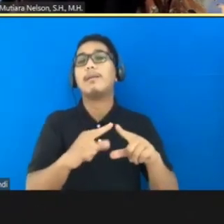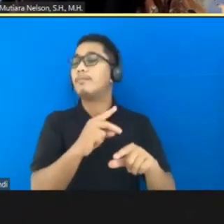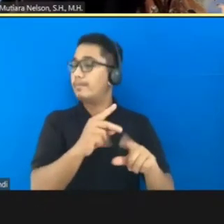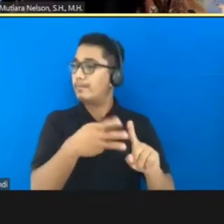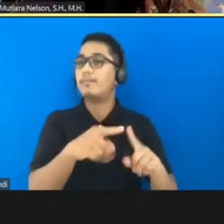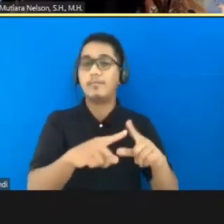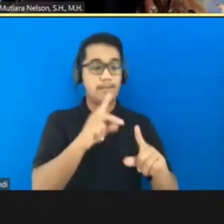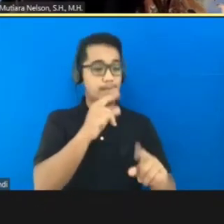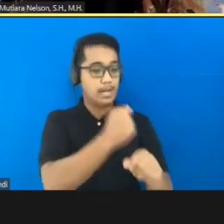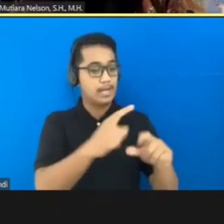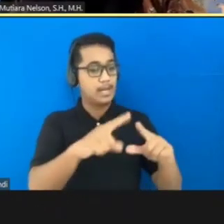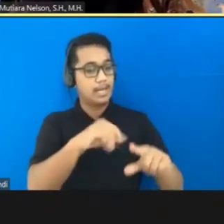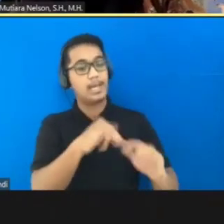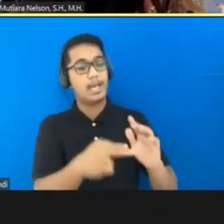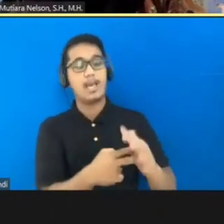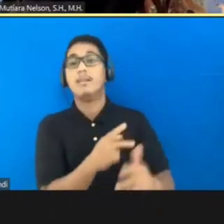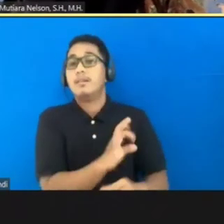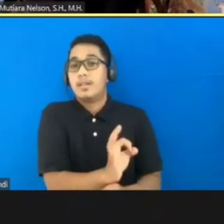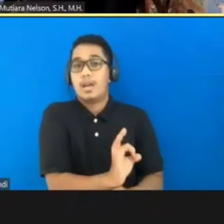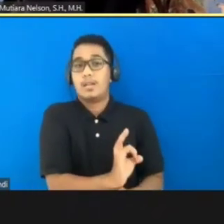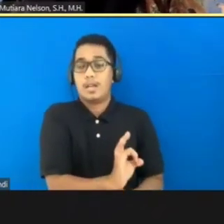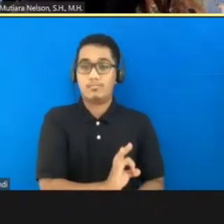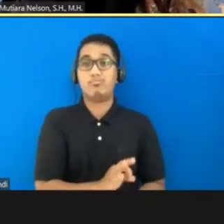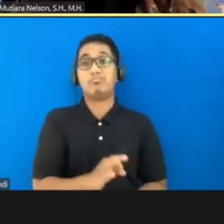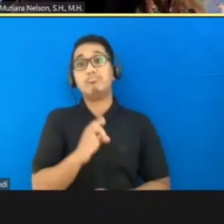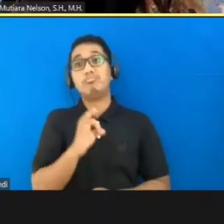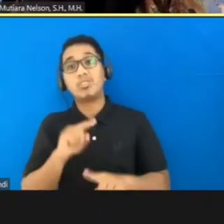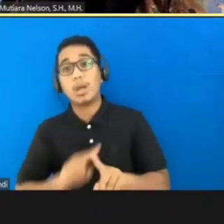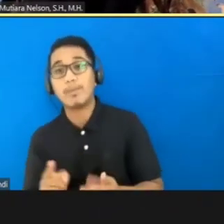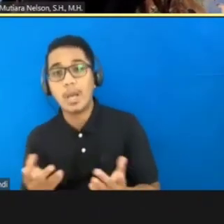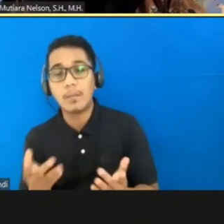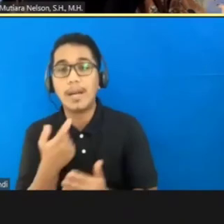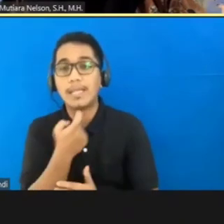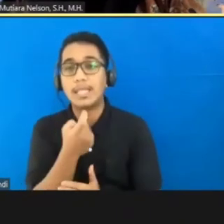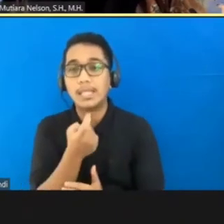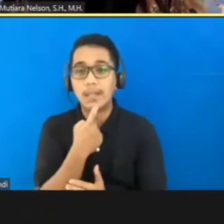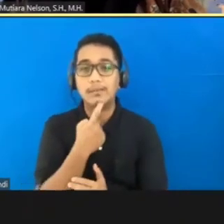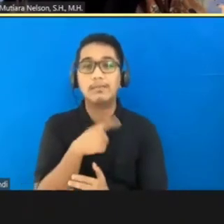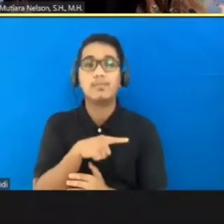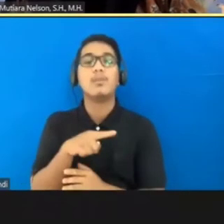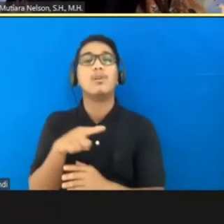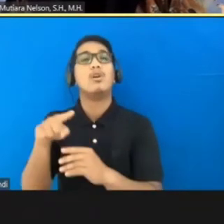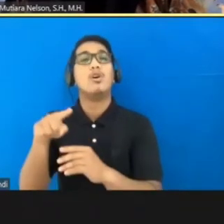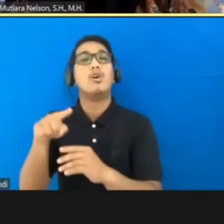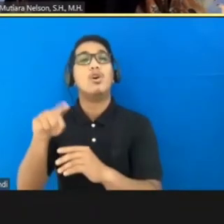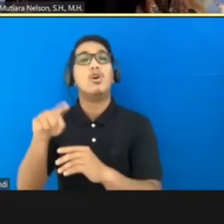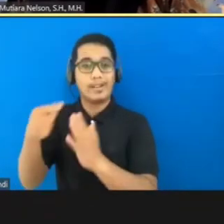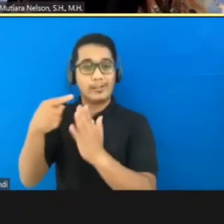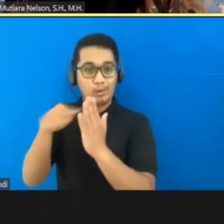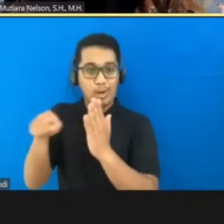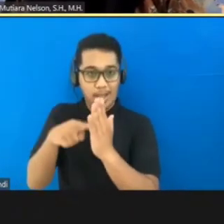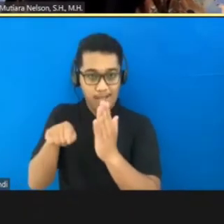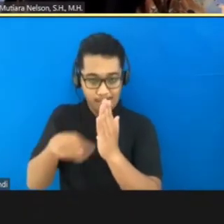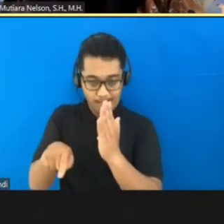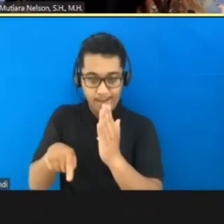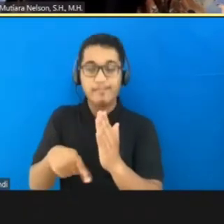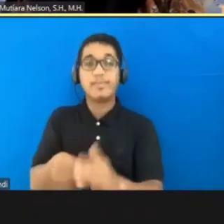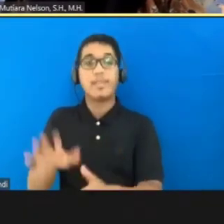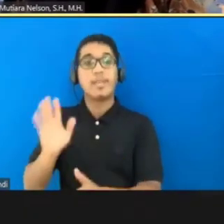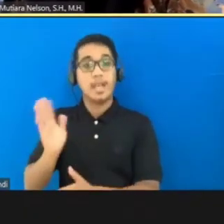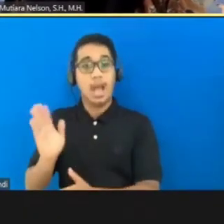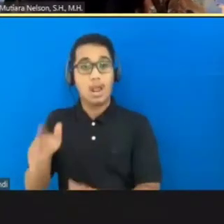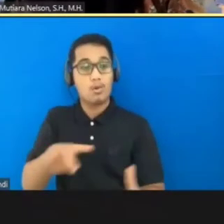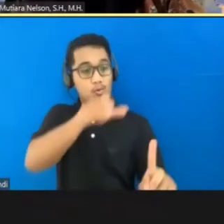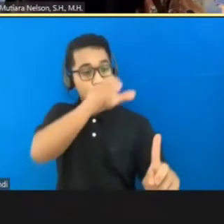semacam hanya hal-hal yang meringankan hukuman. Kalau dia mengakui bersalah maka proses yang tadinya